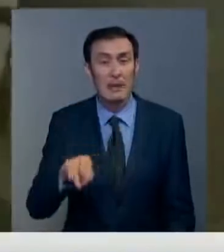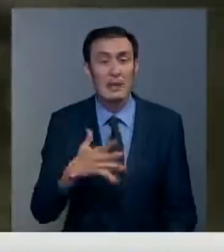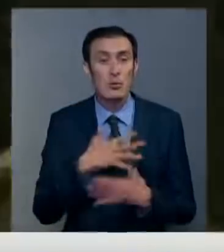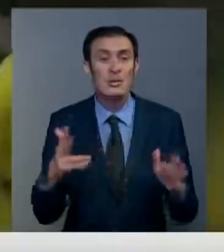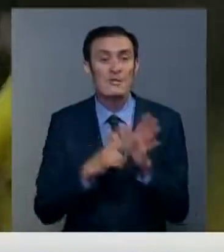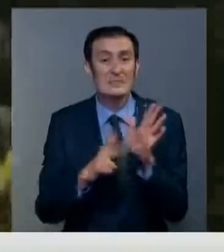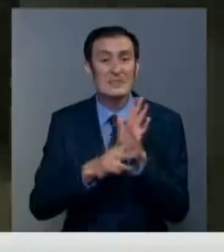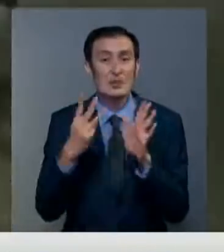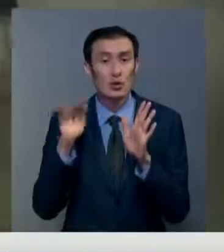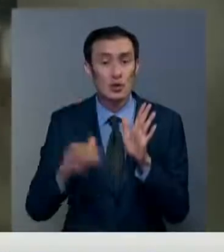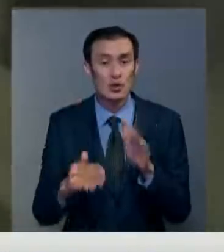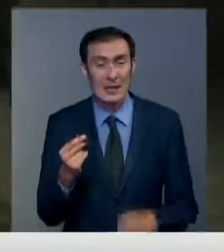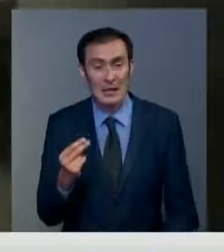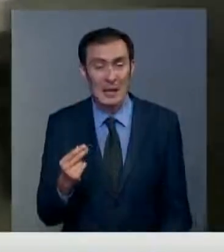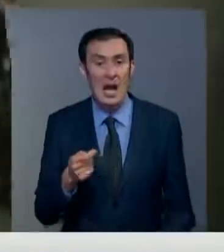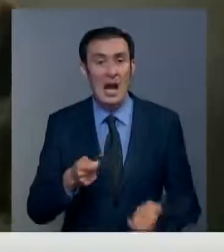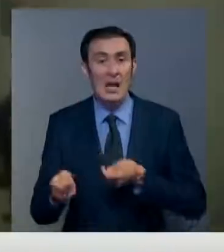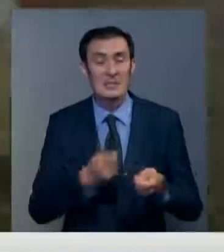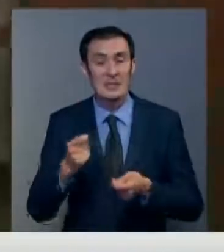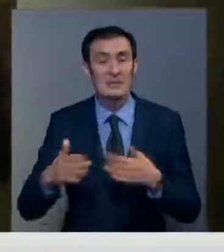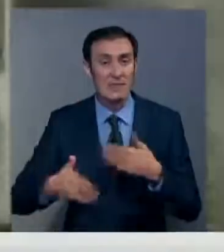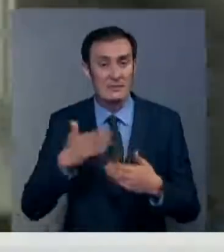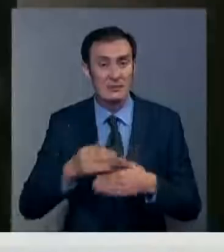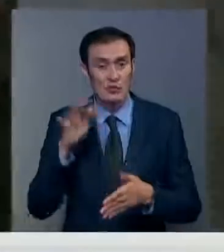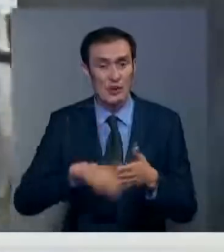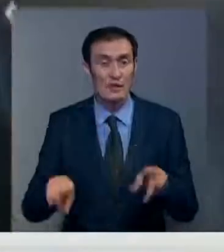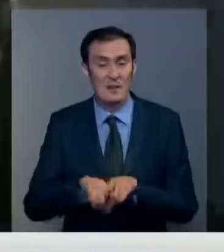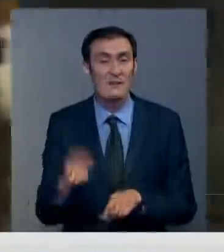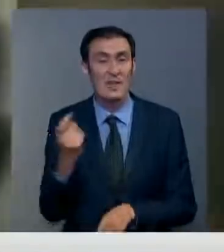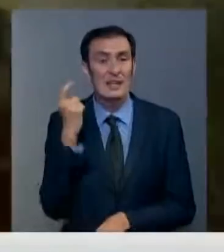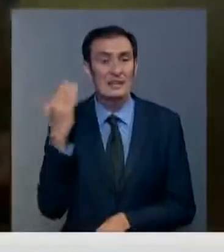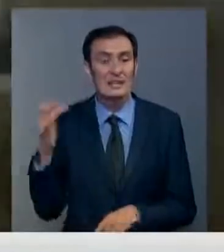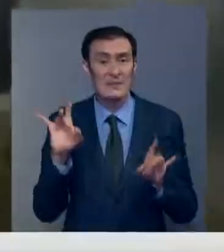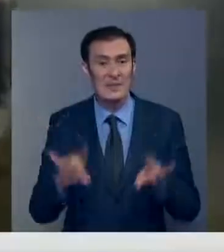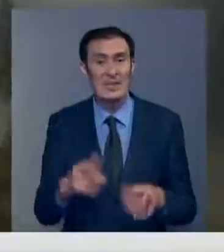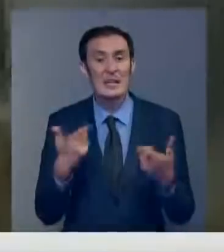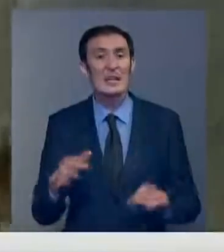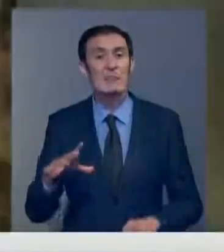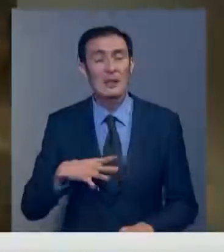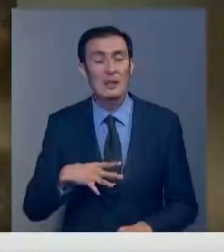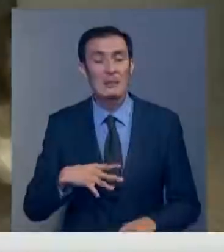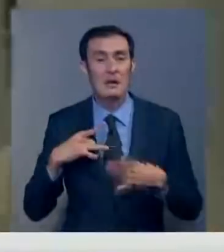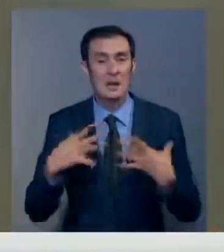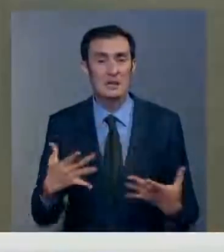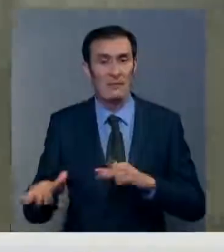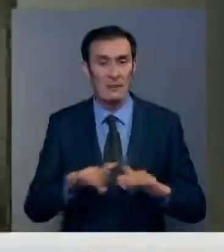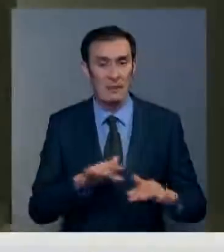чуть более 83 тысяч тенге. К административной ответственности привлекут и владельцы заведения, где проходило торжество.